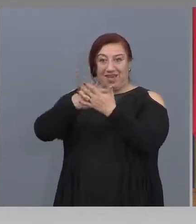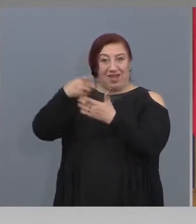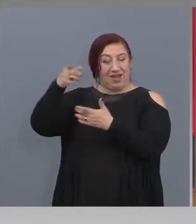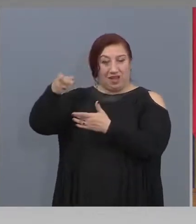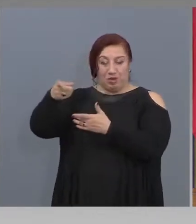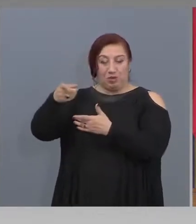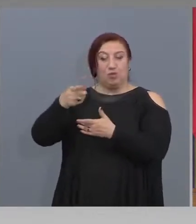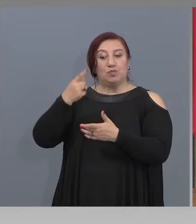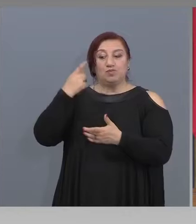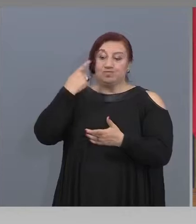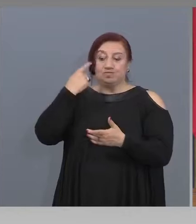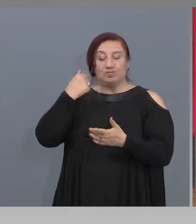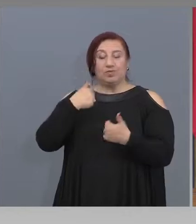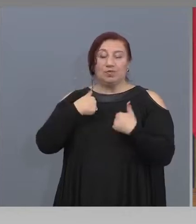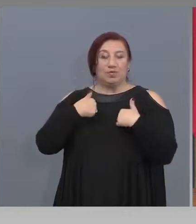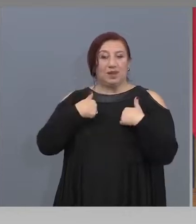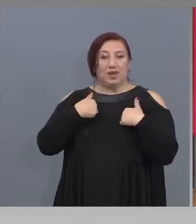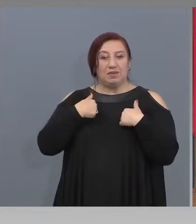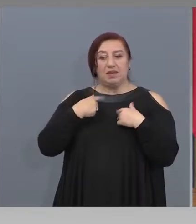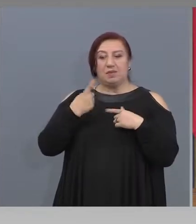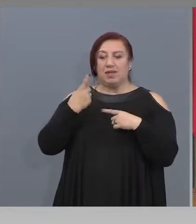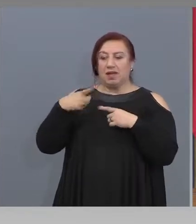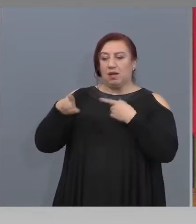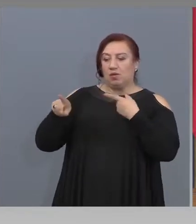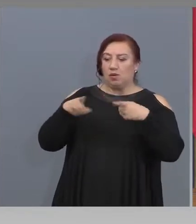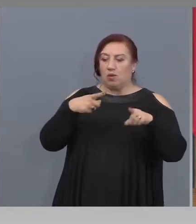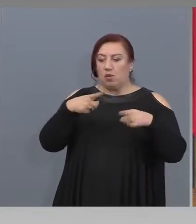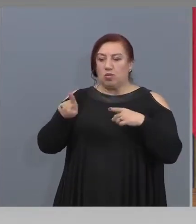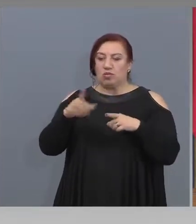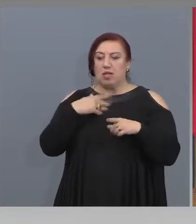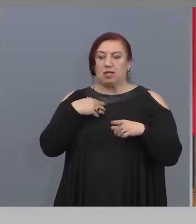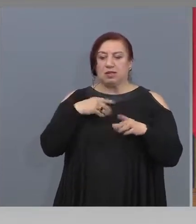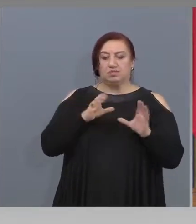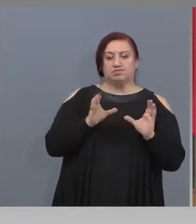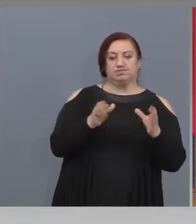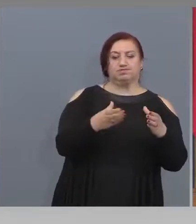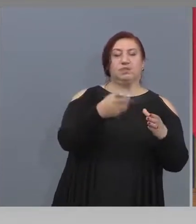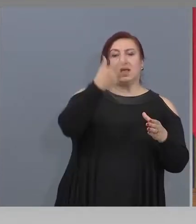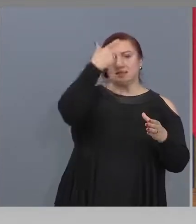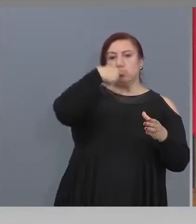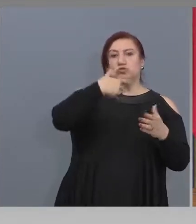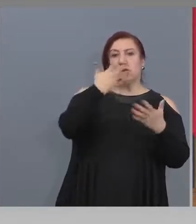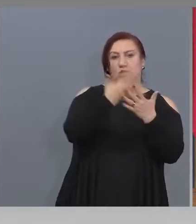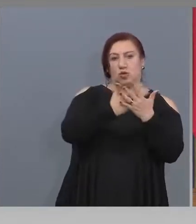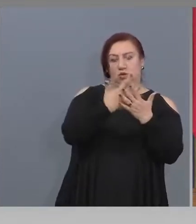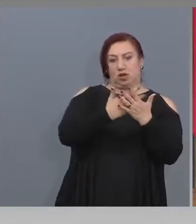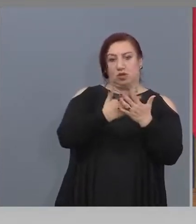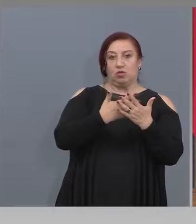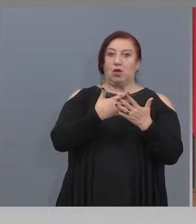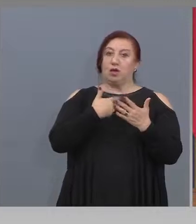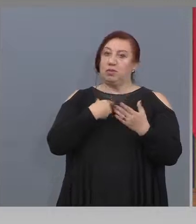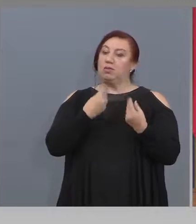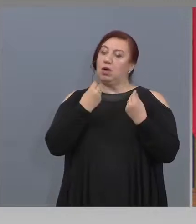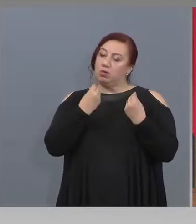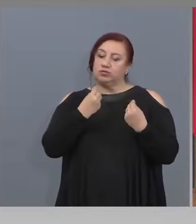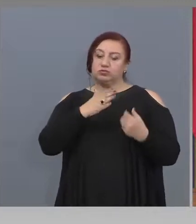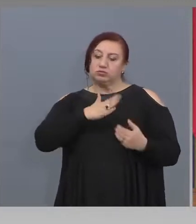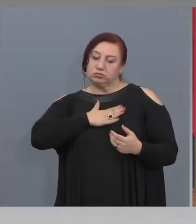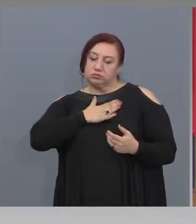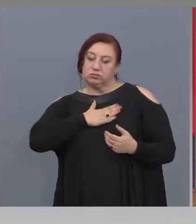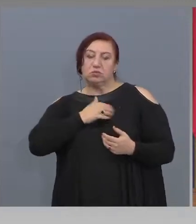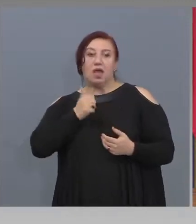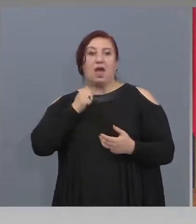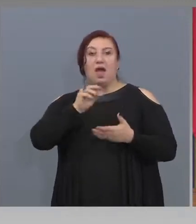защото имаме и някои отделни кина слава бога все още и то хубави, сериозни авторски кина, но